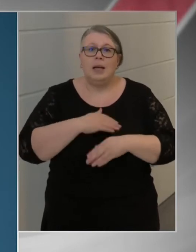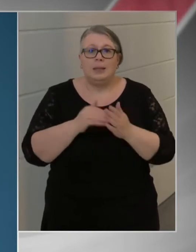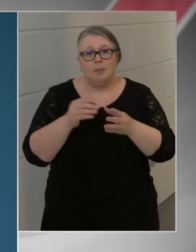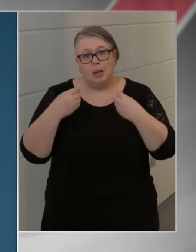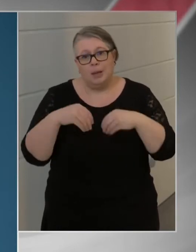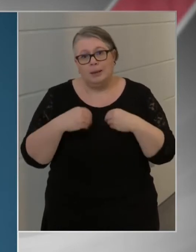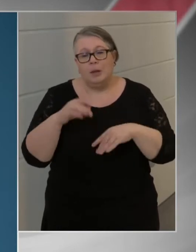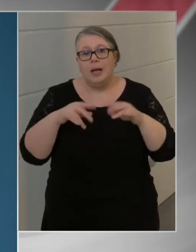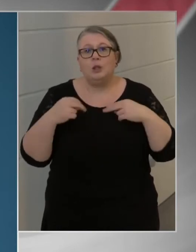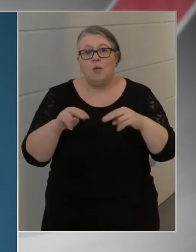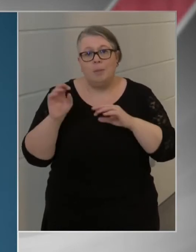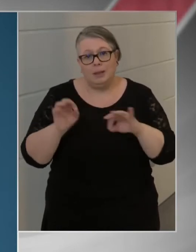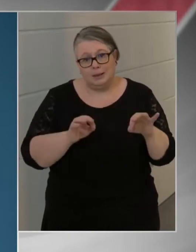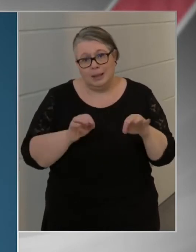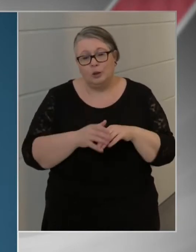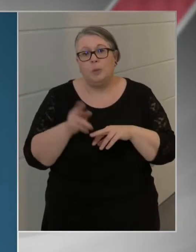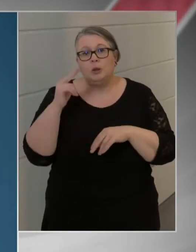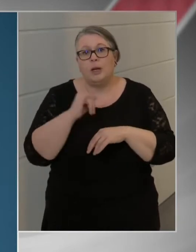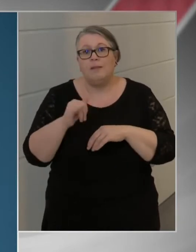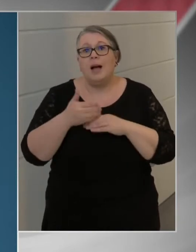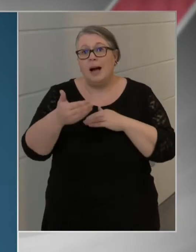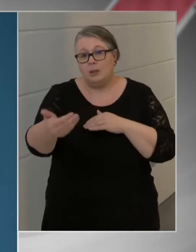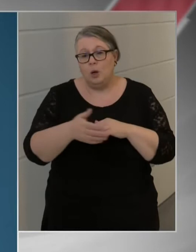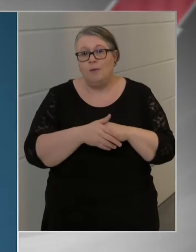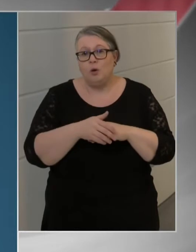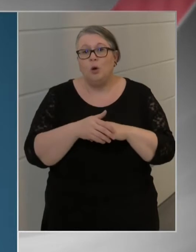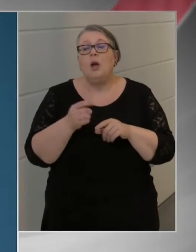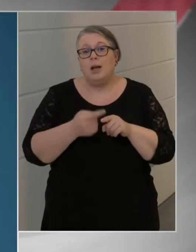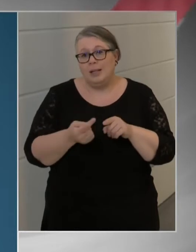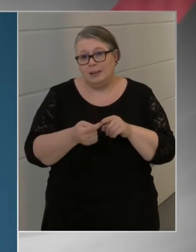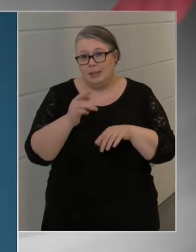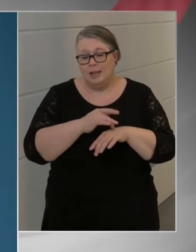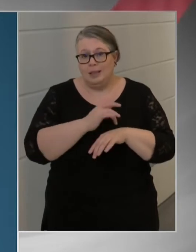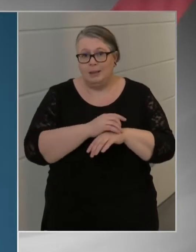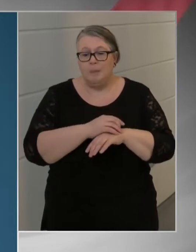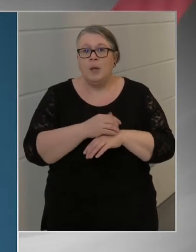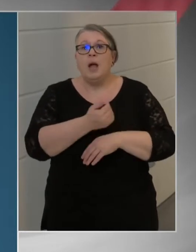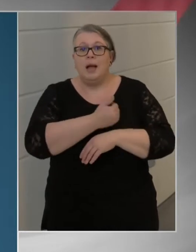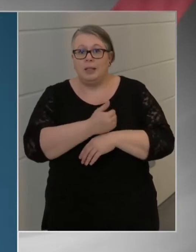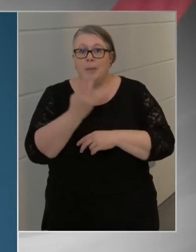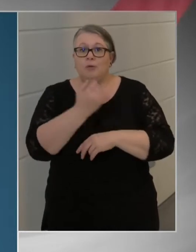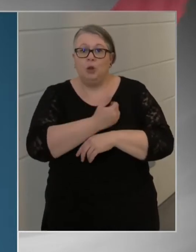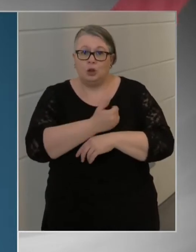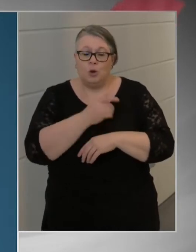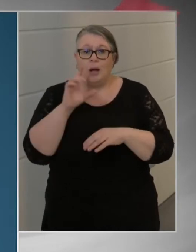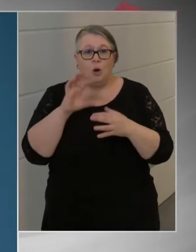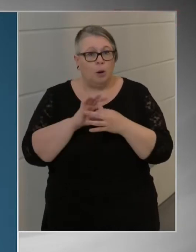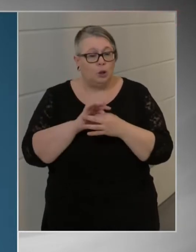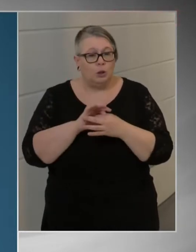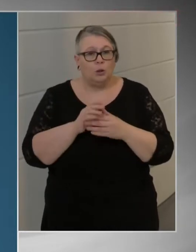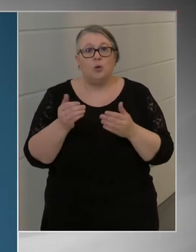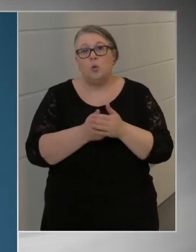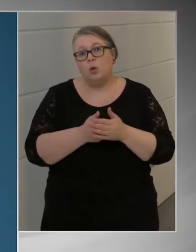egyetemeken és a főiskolákon a rektor dönthet a képzés és a vizsgák további menetéről. A tanév fennmaradó öt hetében